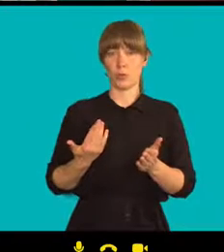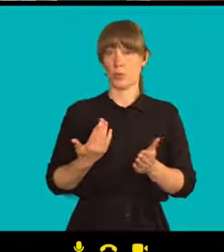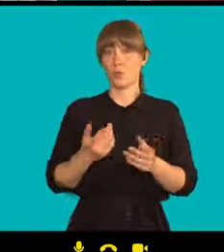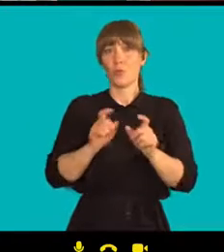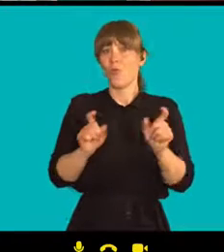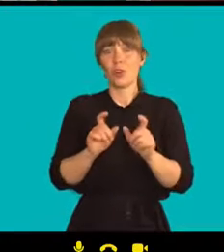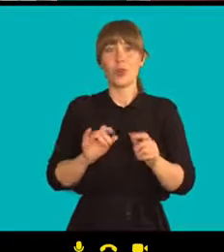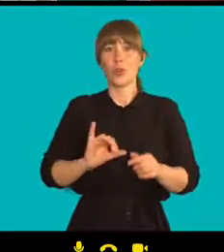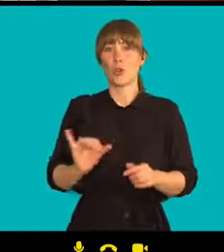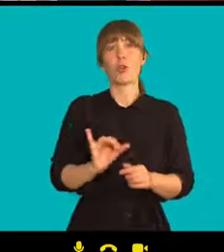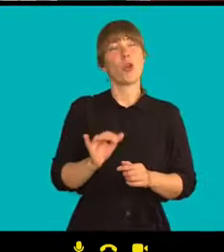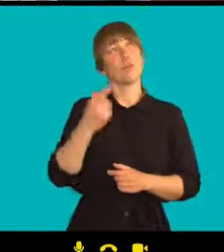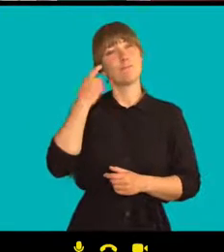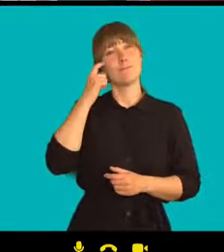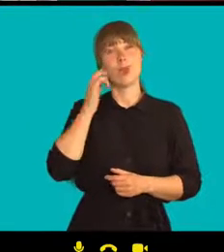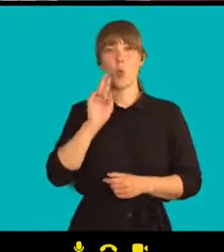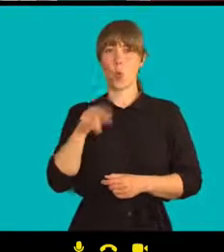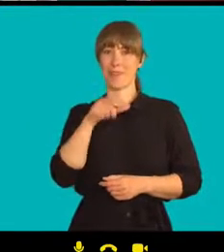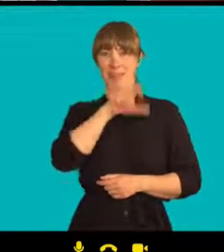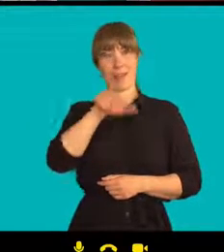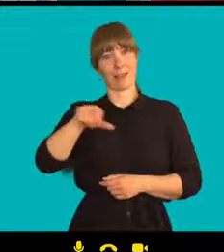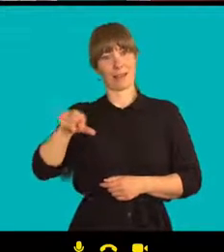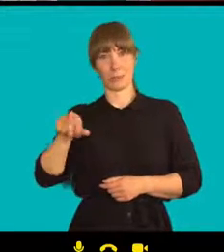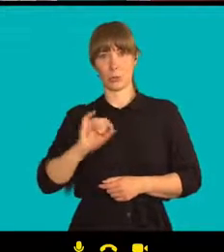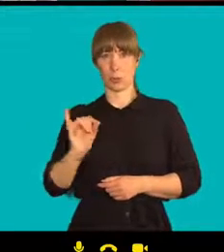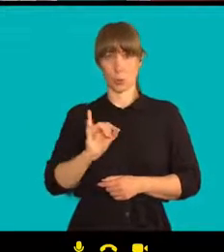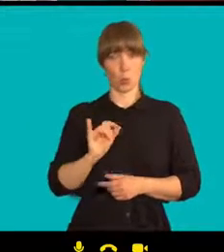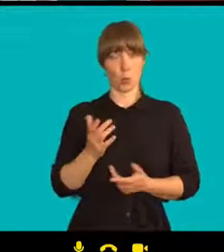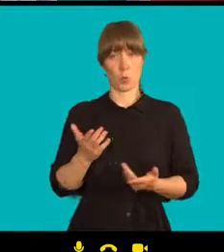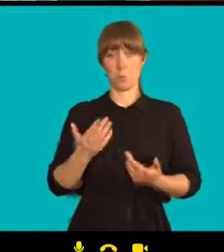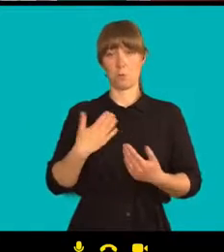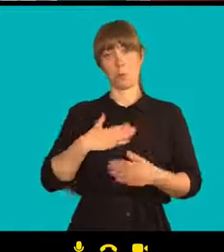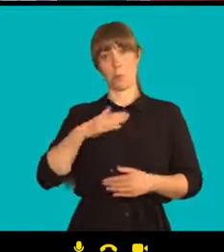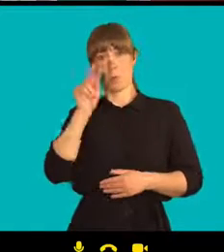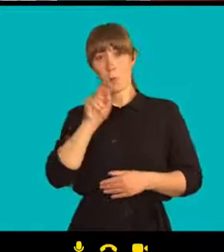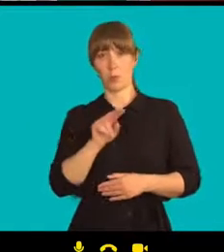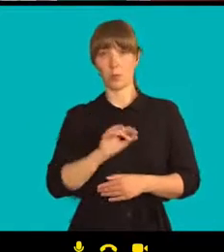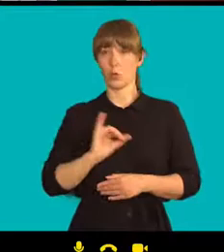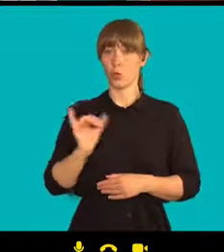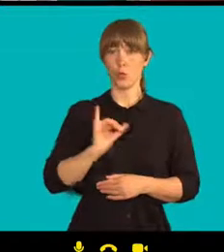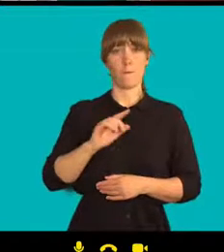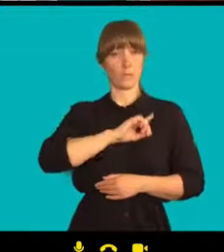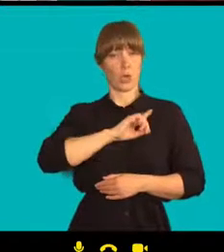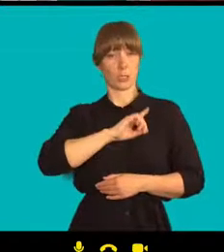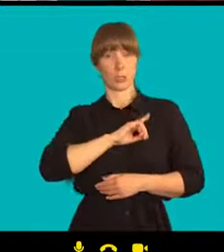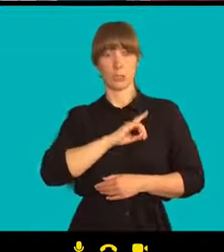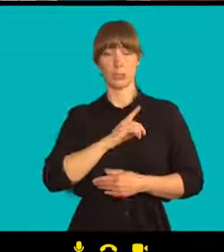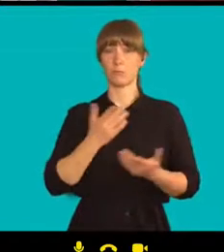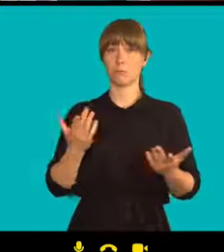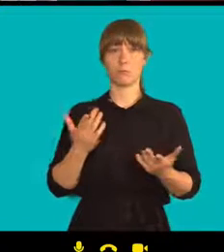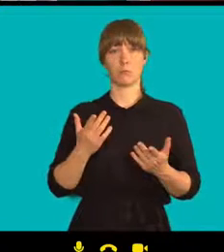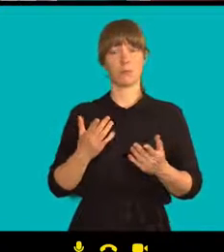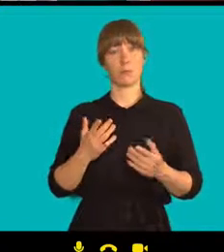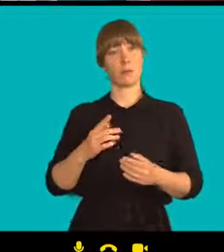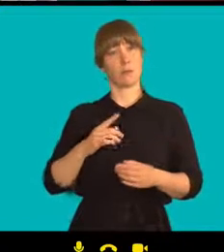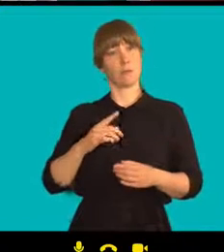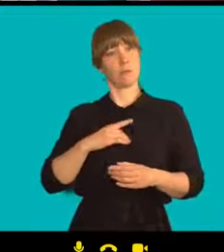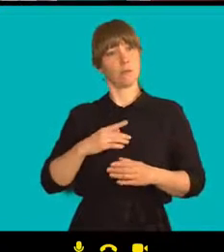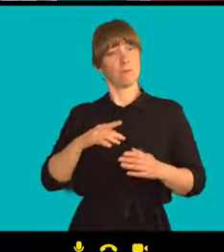Kdo je umělec pro mě? Je to člověk, který se drží svých principů, svých osobních principů, profesních principů.